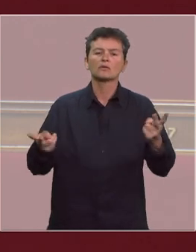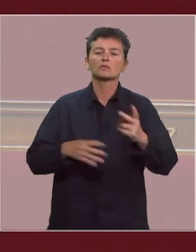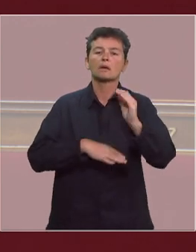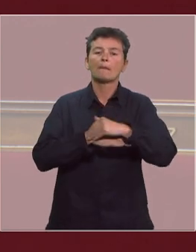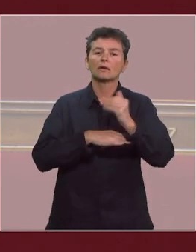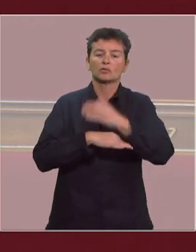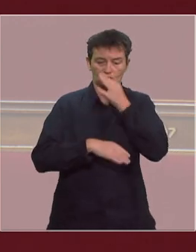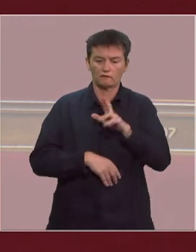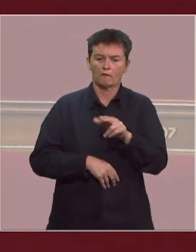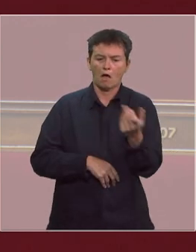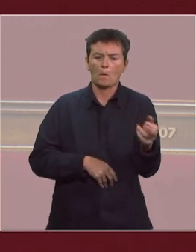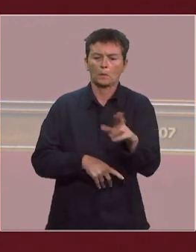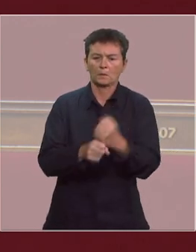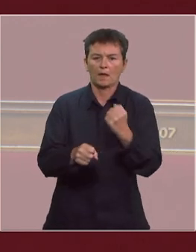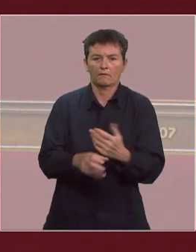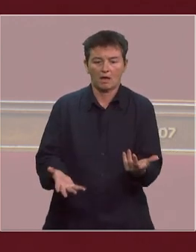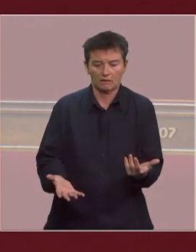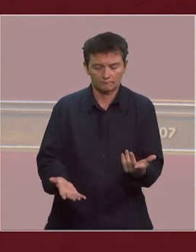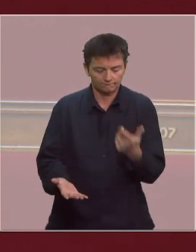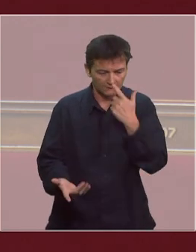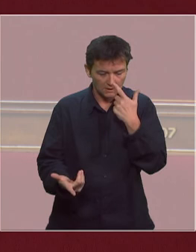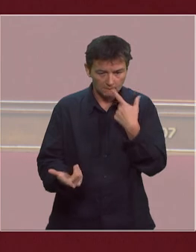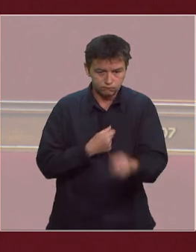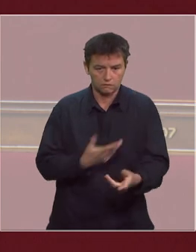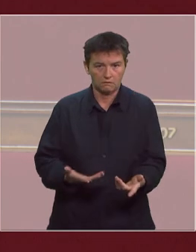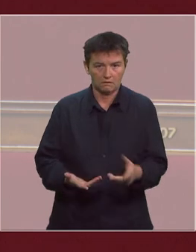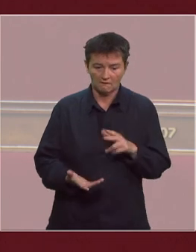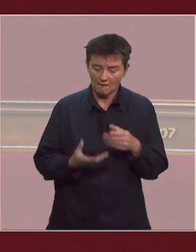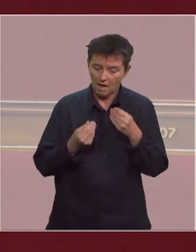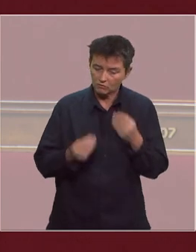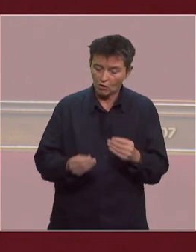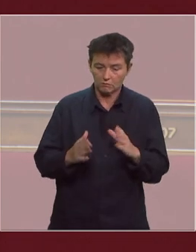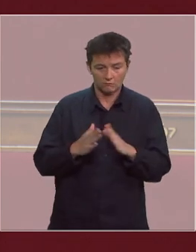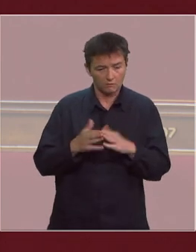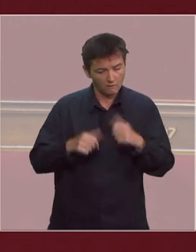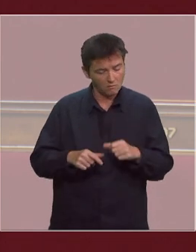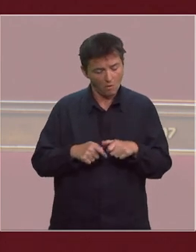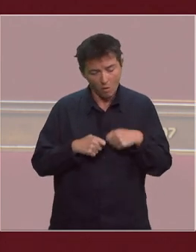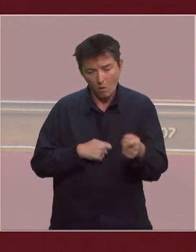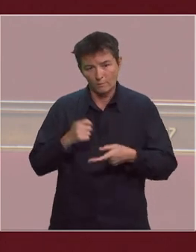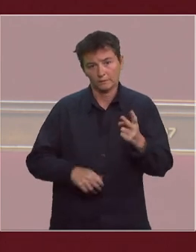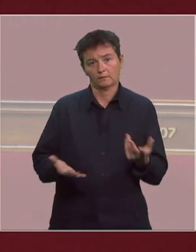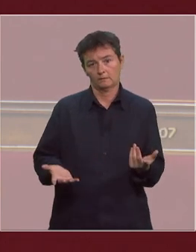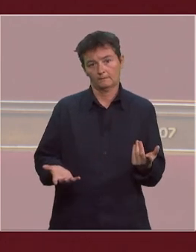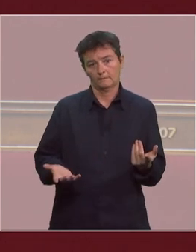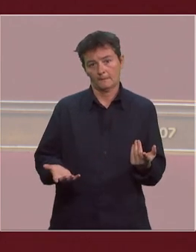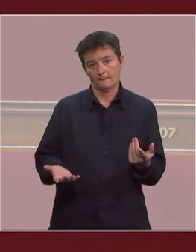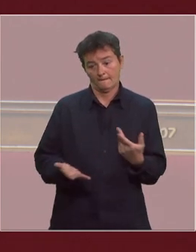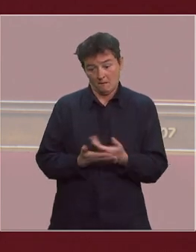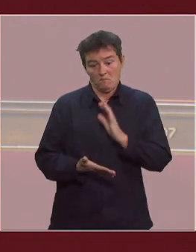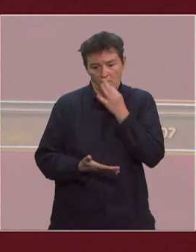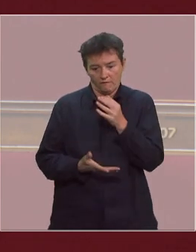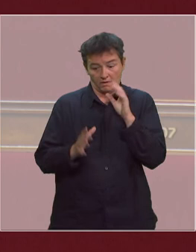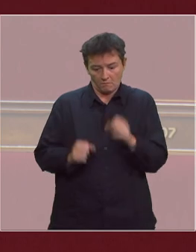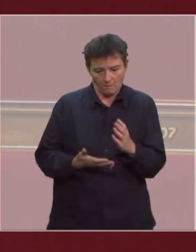comptent reprendre son activité. C'est contre-productif. Cela va retarder la sortie du confinement. Nous avons l'occasion de ne pas être pris de court